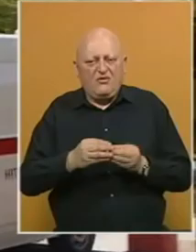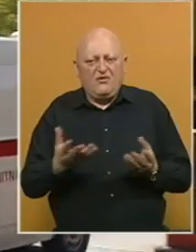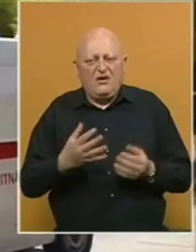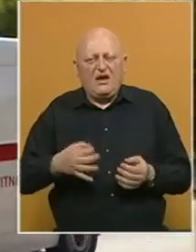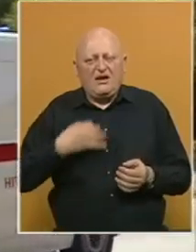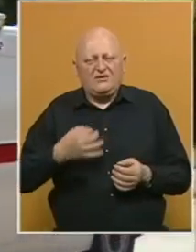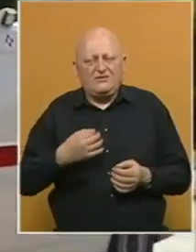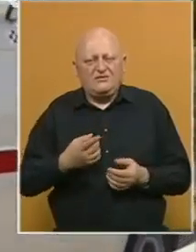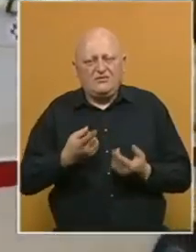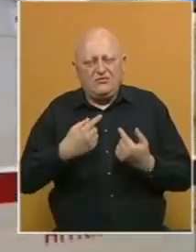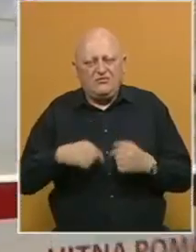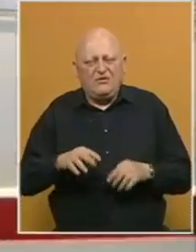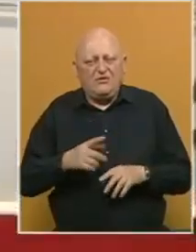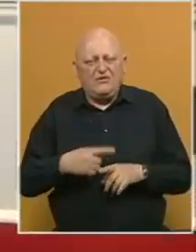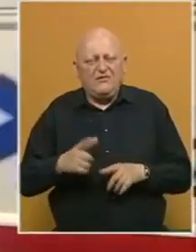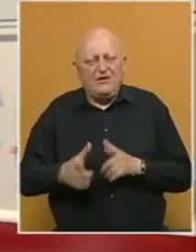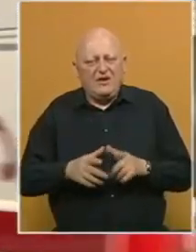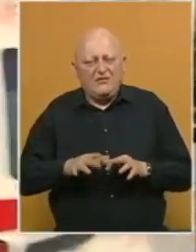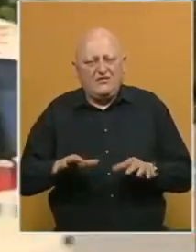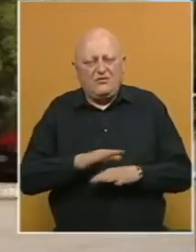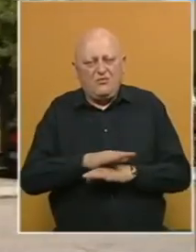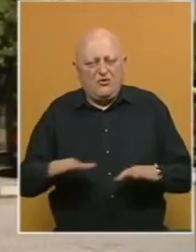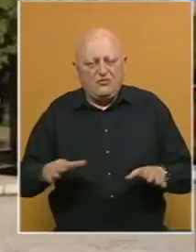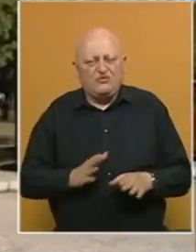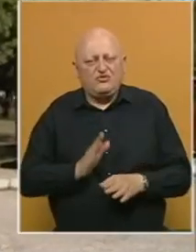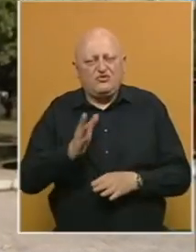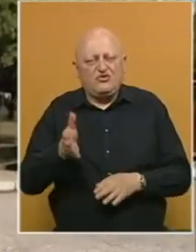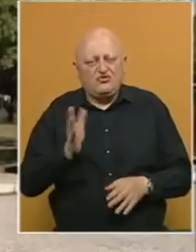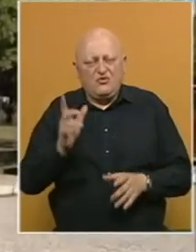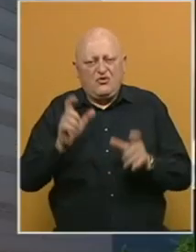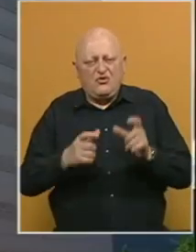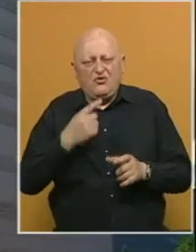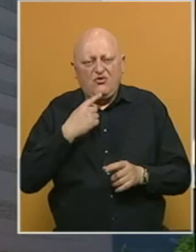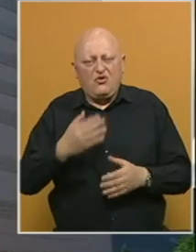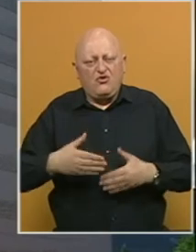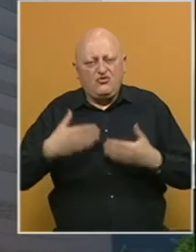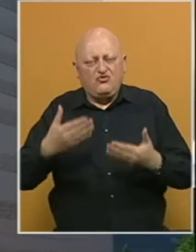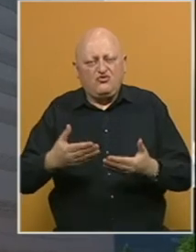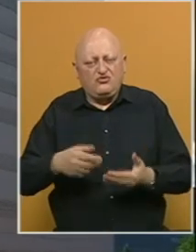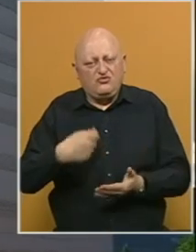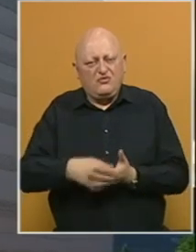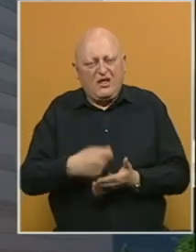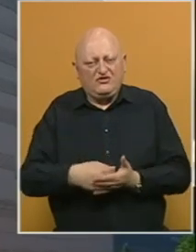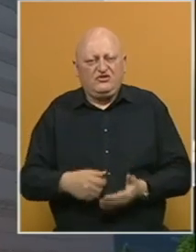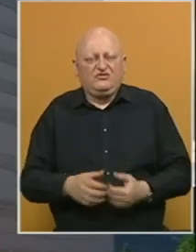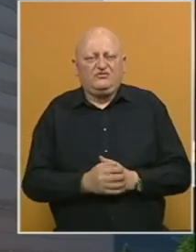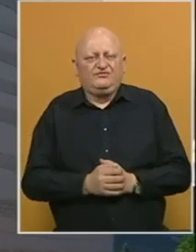zdravstvo posebice u vrijeme pandemije u potpunosti bilo dostupno građanima koji tu uslugu na koncu i plaćaju.